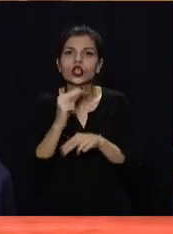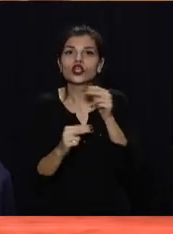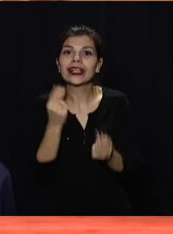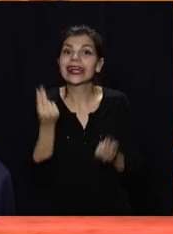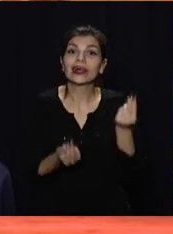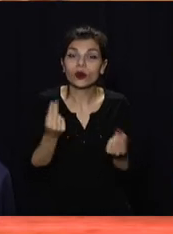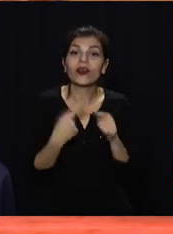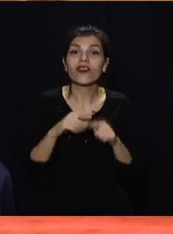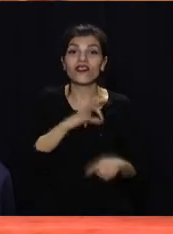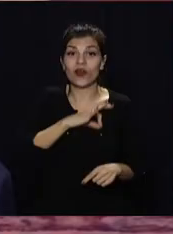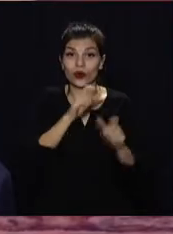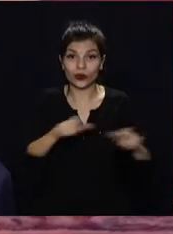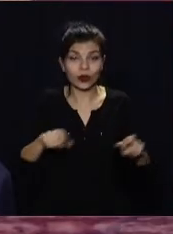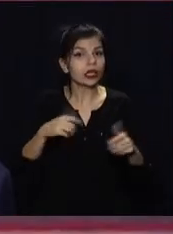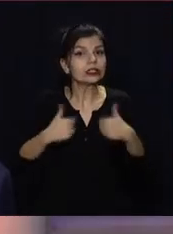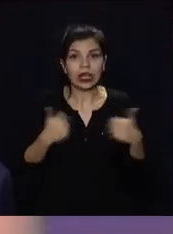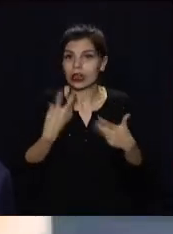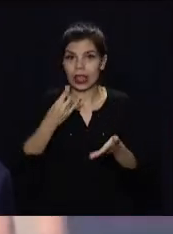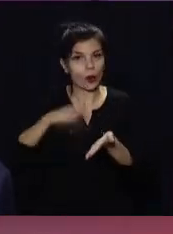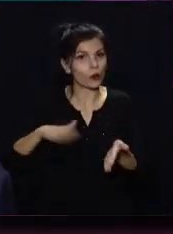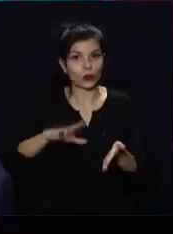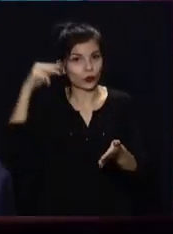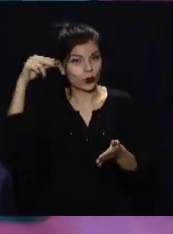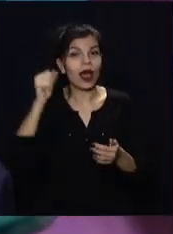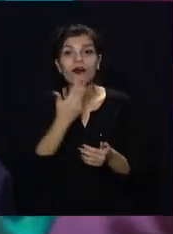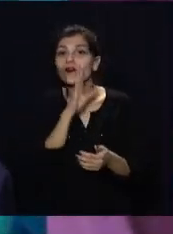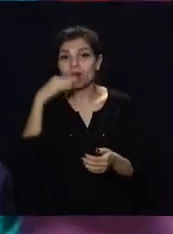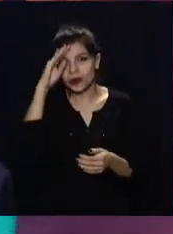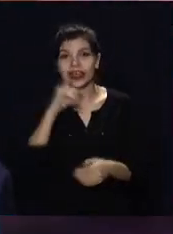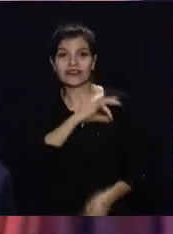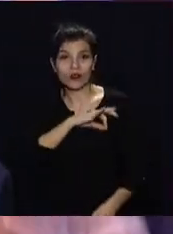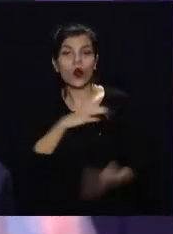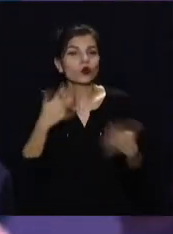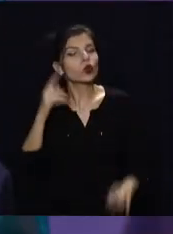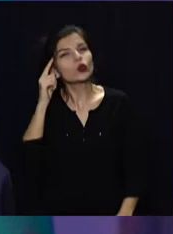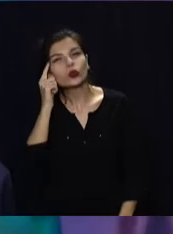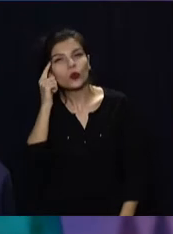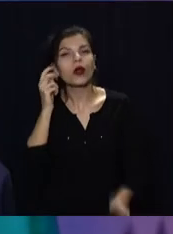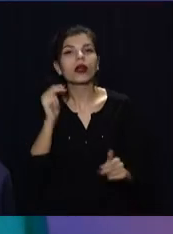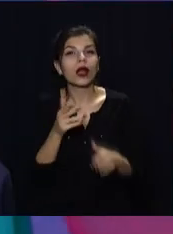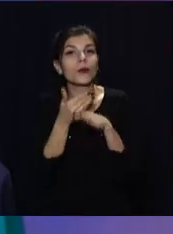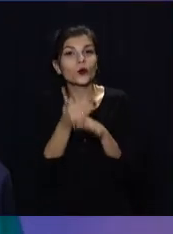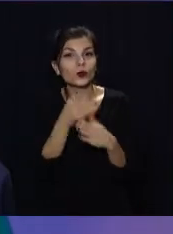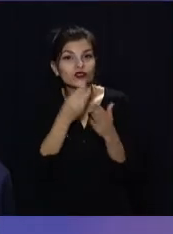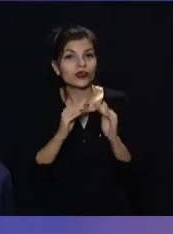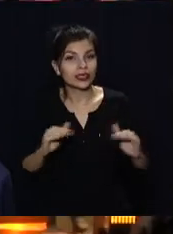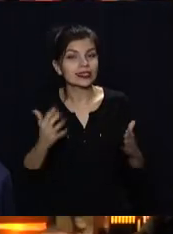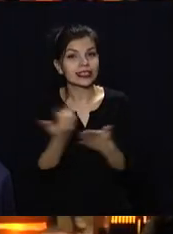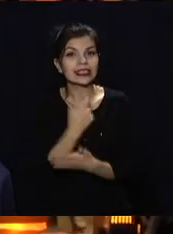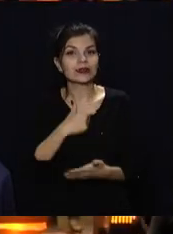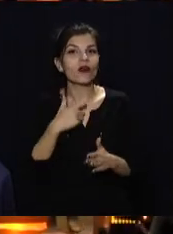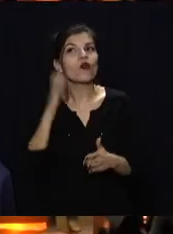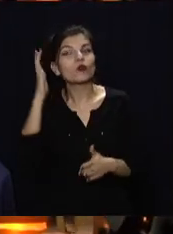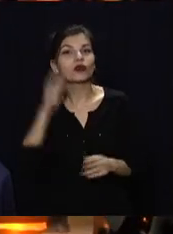Тому вихованці намагаються не пропускати жодного заняття. А їхні батьки та вихователі вже думають над тим, як допомогти своїм дітям знайти себе в